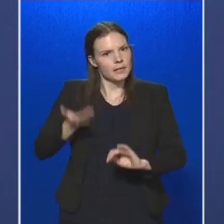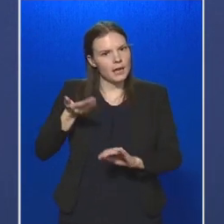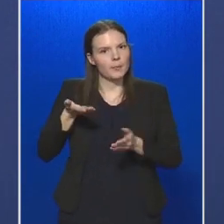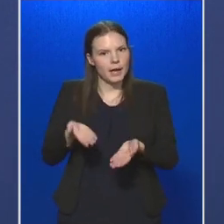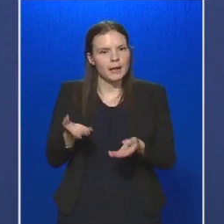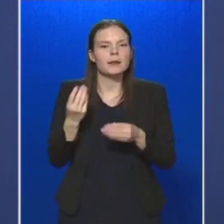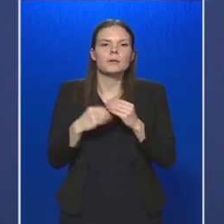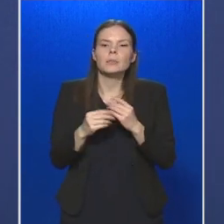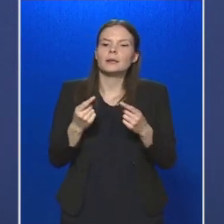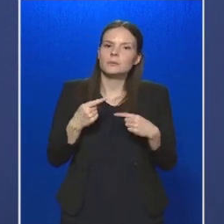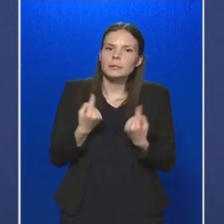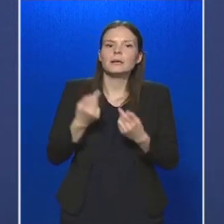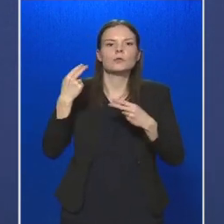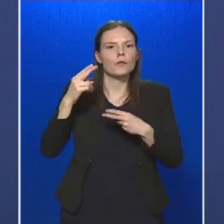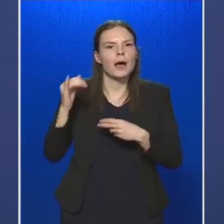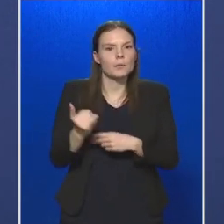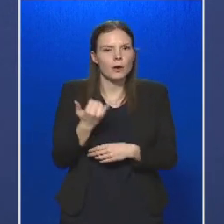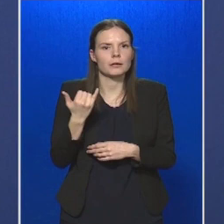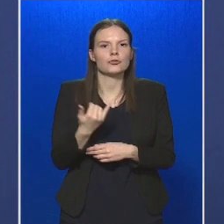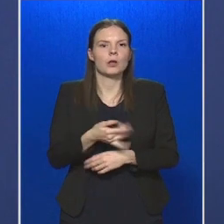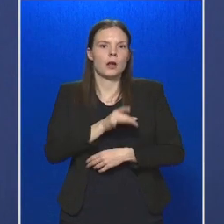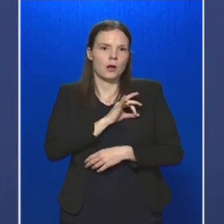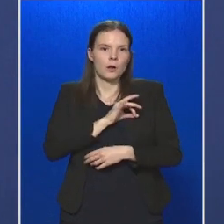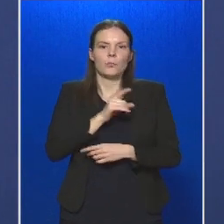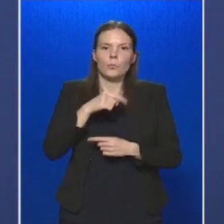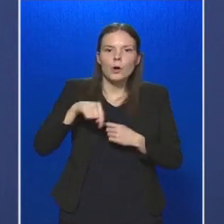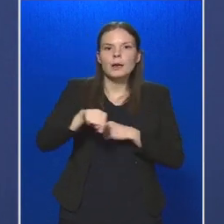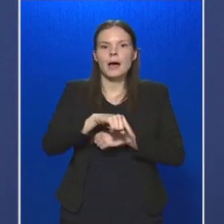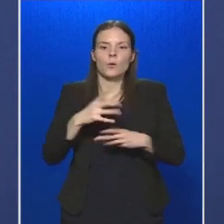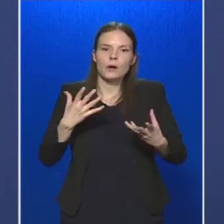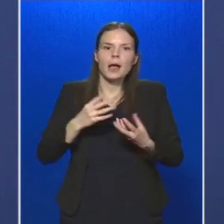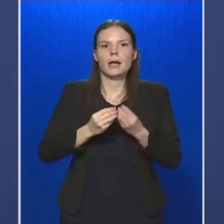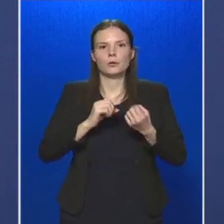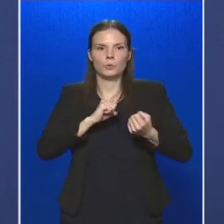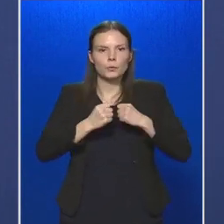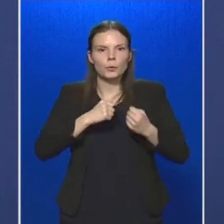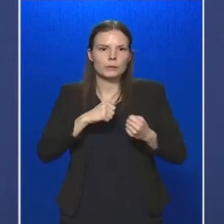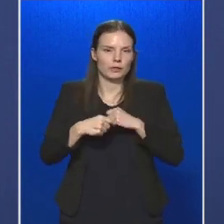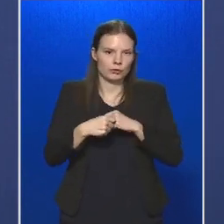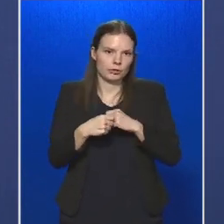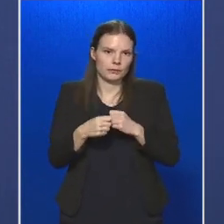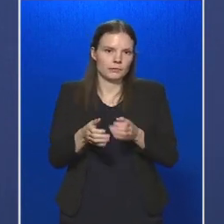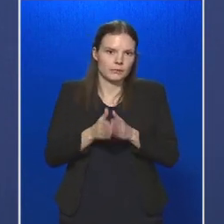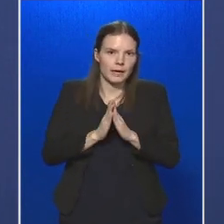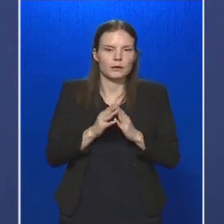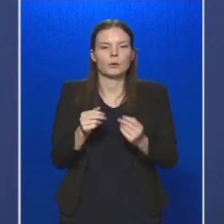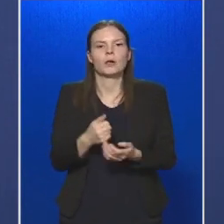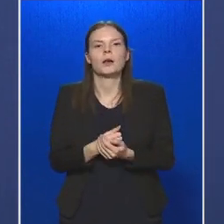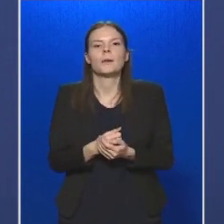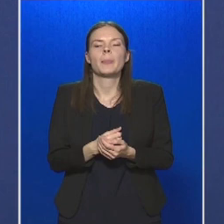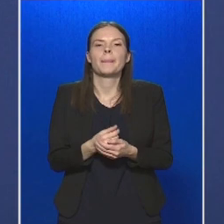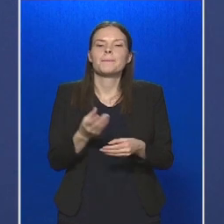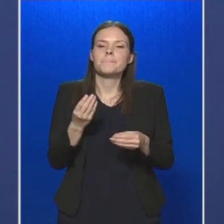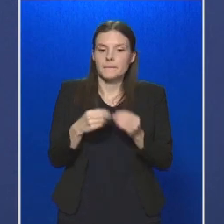mi továbbra is a polgárok együttműködésére alapítjuk ezeket a rendőri intézkedéseket, ezért